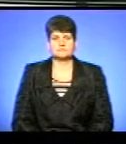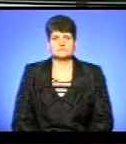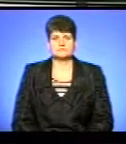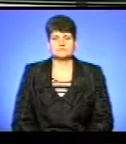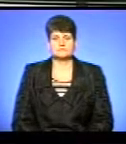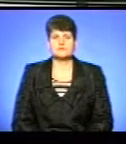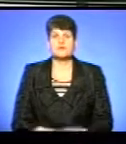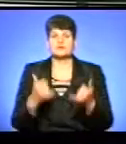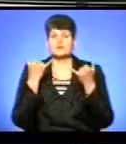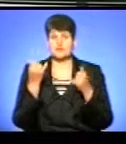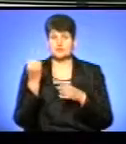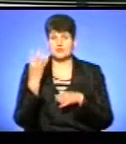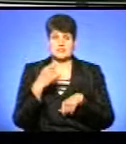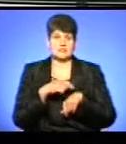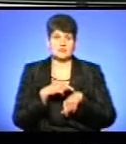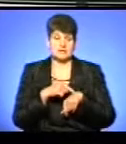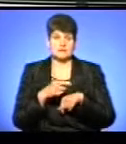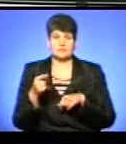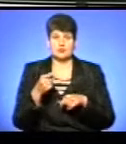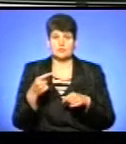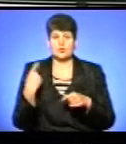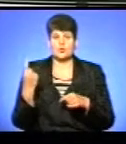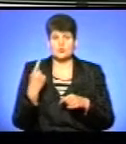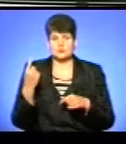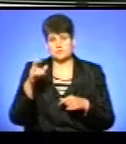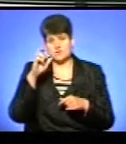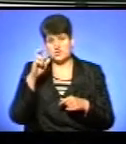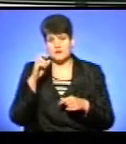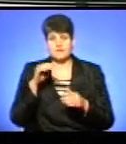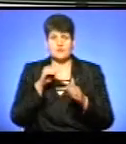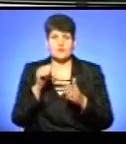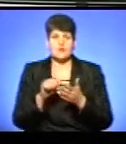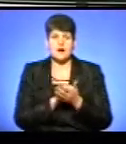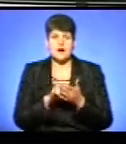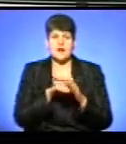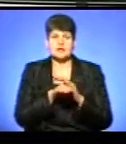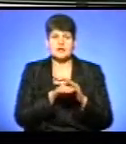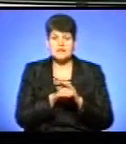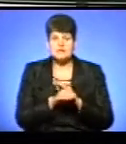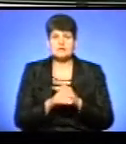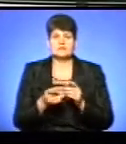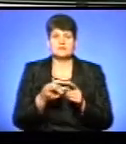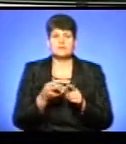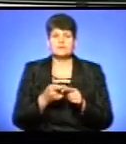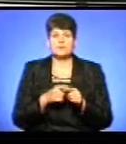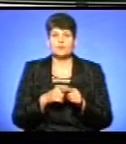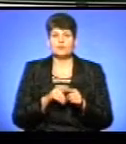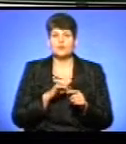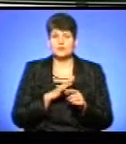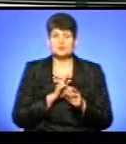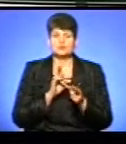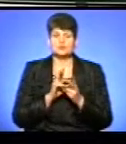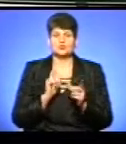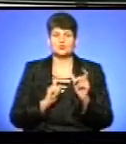Сьогодні о 14-й годині в Тернопільському обласному державному архіві у рамках проєкту «Архіважливо» відбулася зустріч